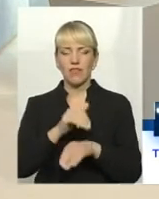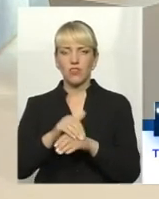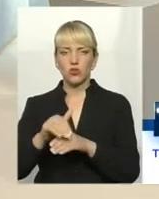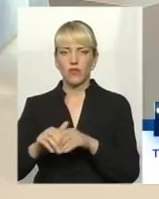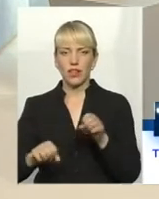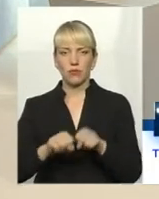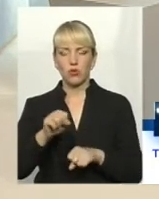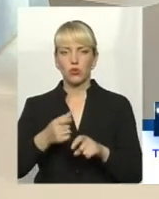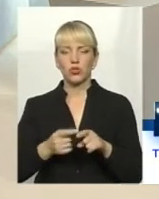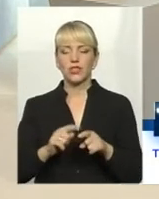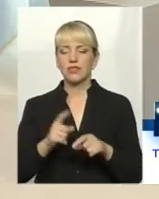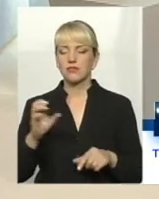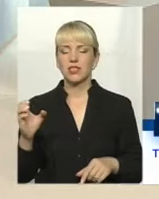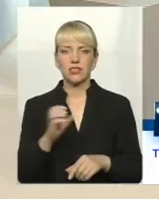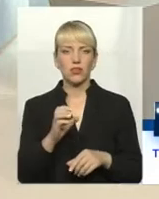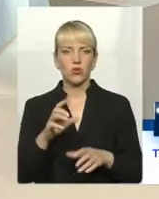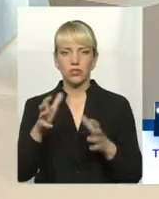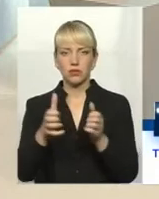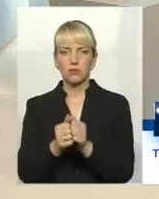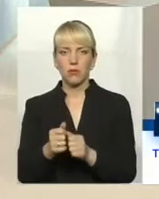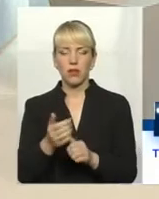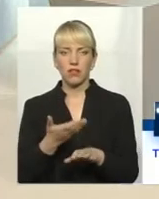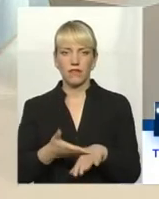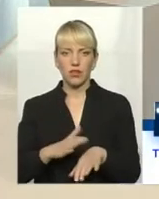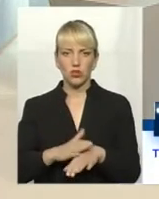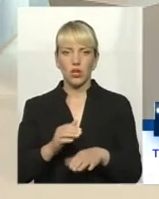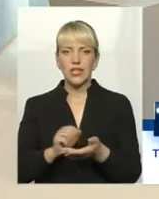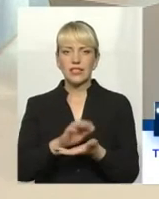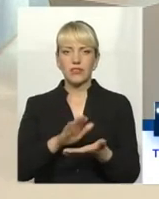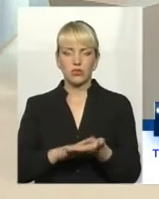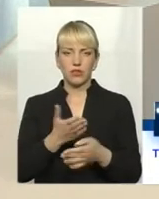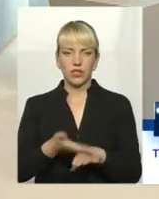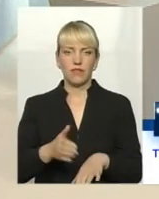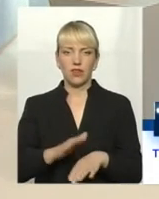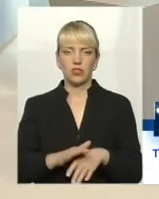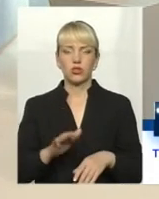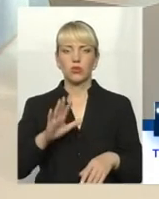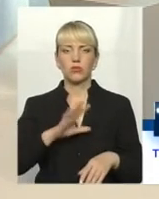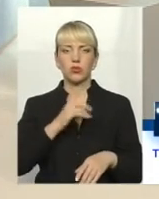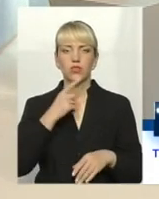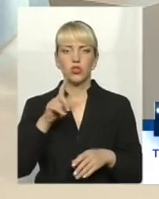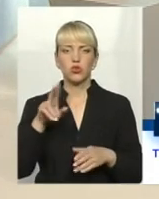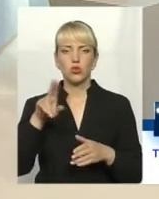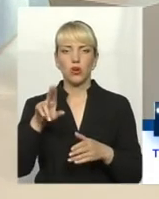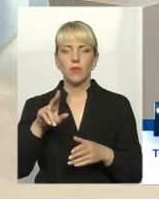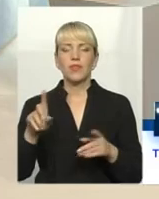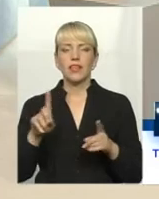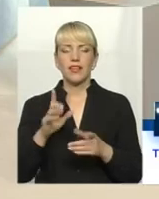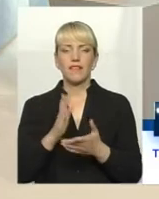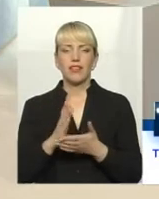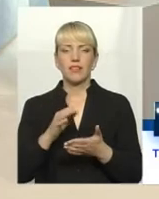порушення, триває секунду, зафіксувати важко. Коментар до сюжету. Там було сказано, що відповідальність за дане порушення